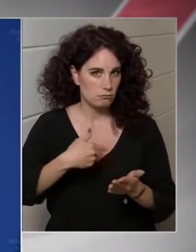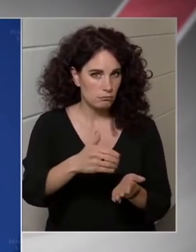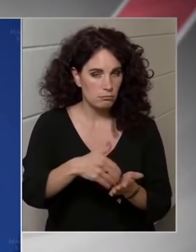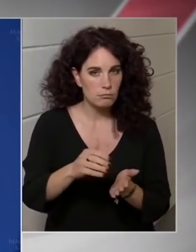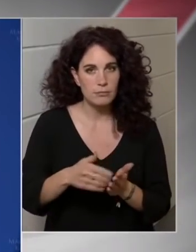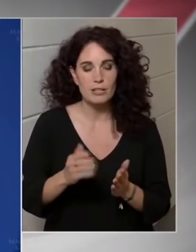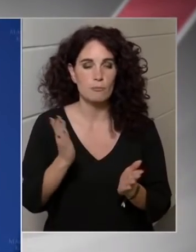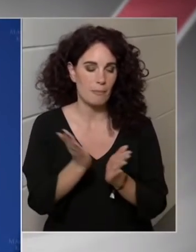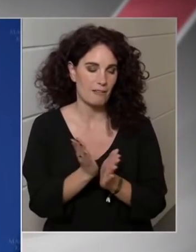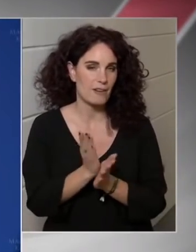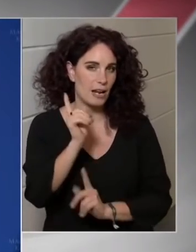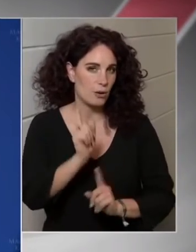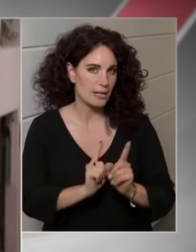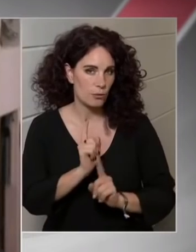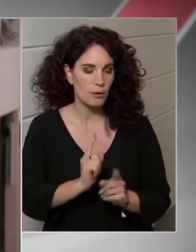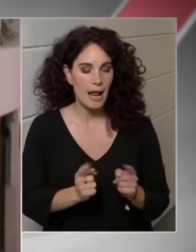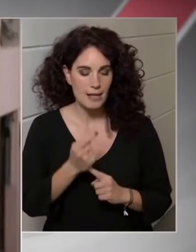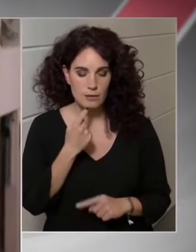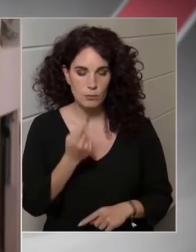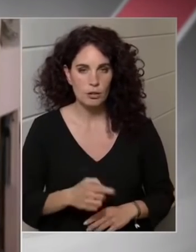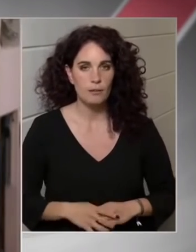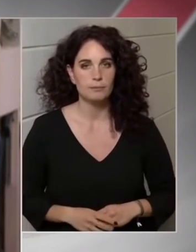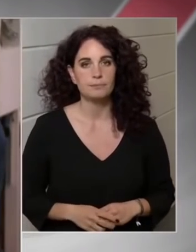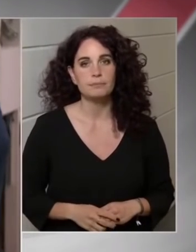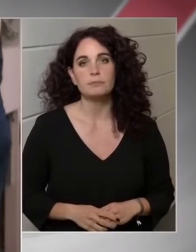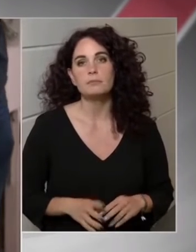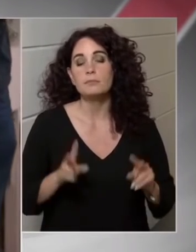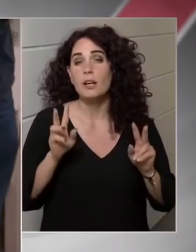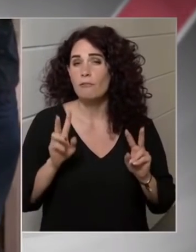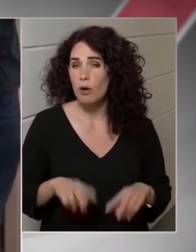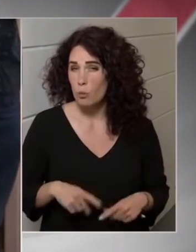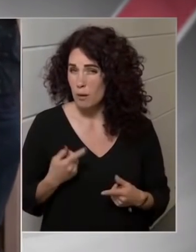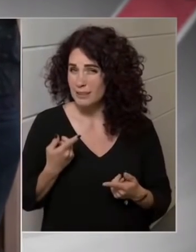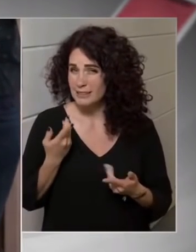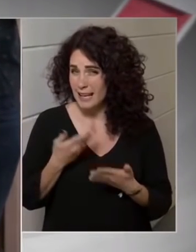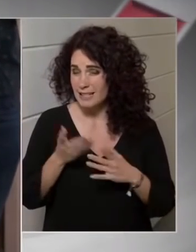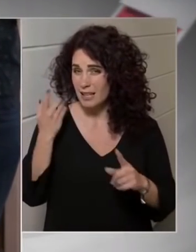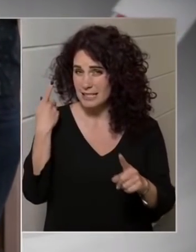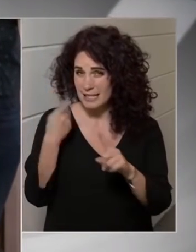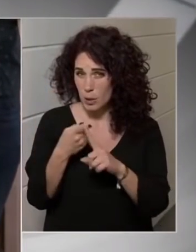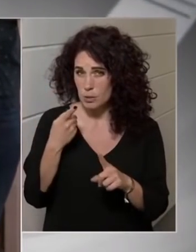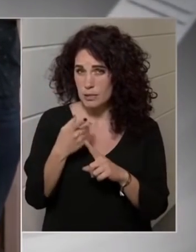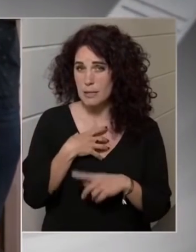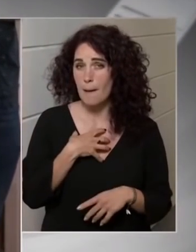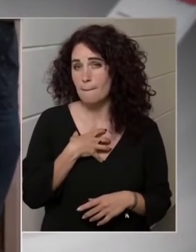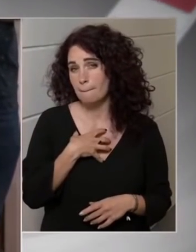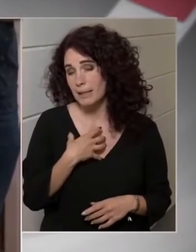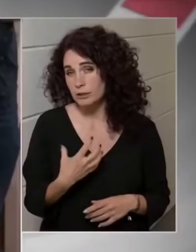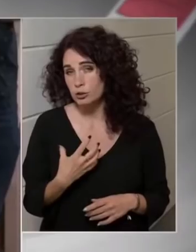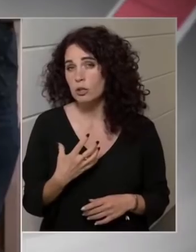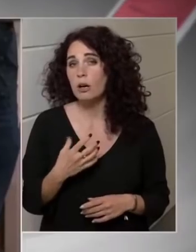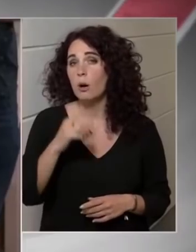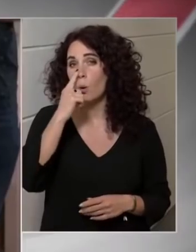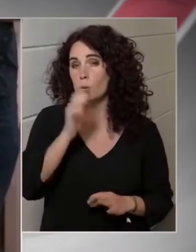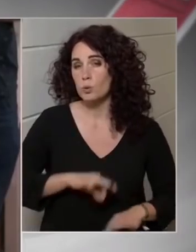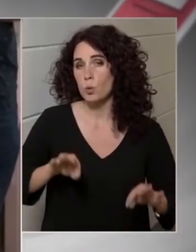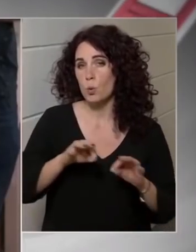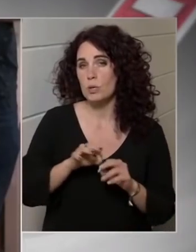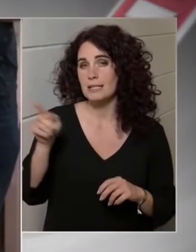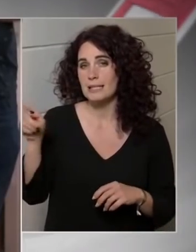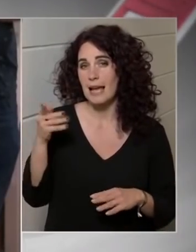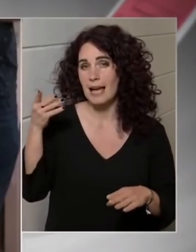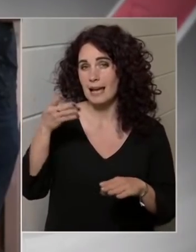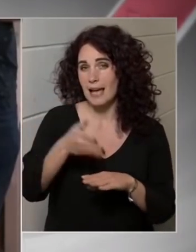mondtam. Tehát akkor ez tulajdonképpen azt szélozza, hogy az Oroszország által